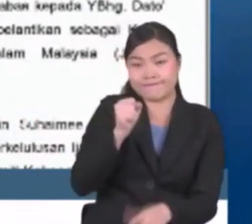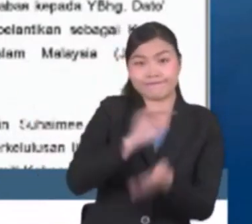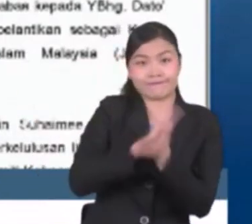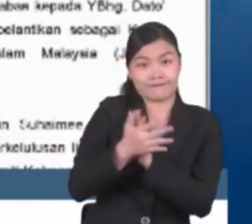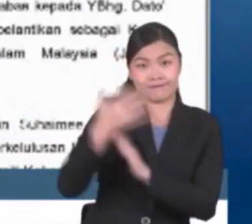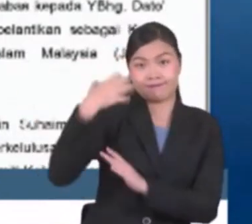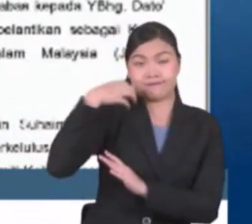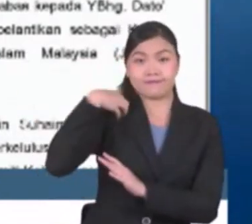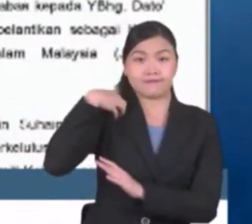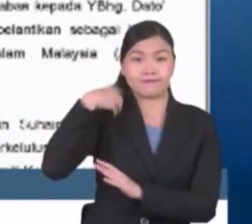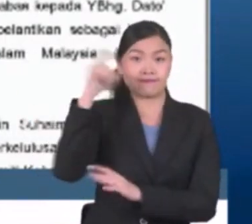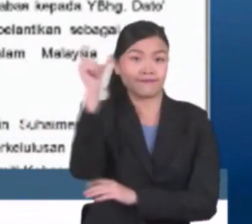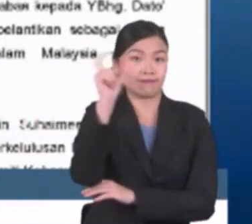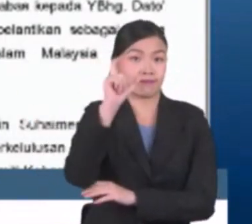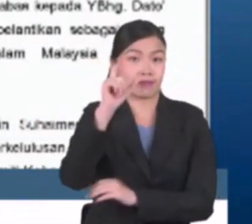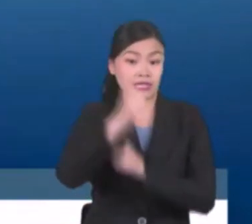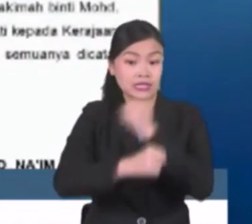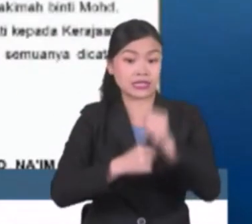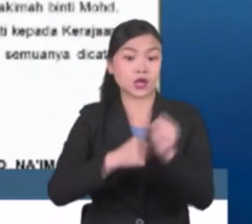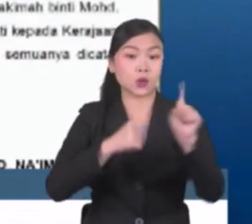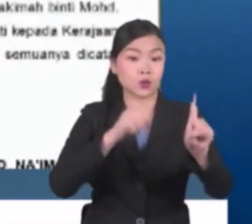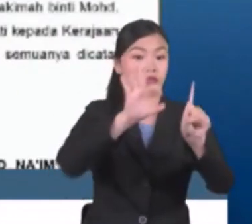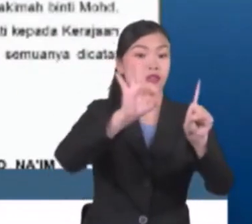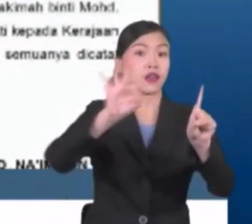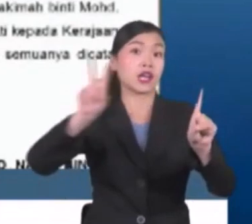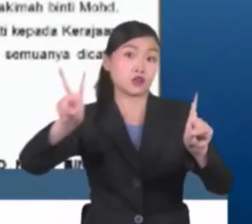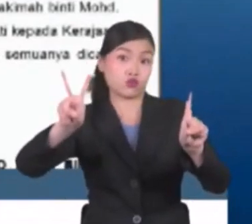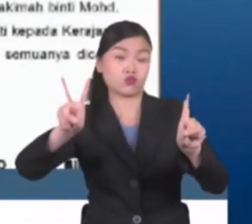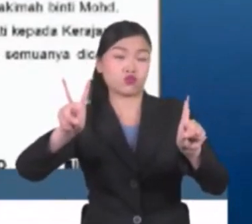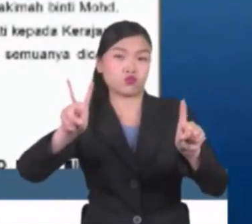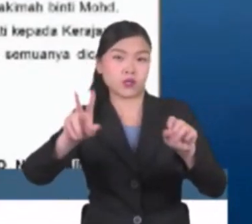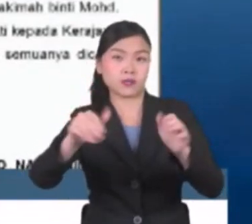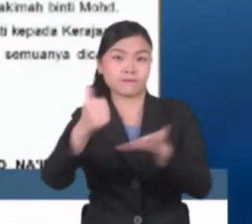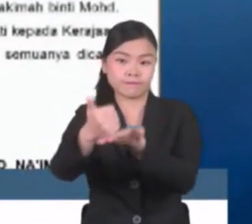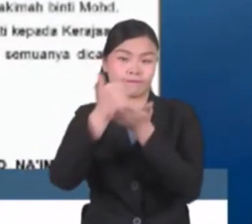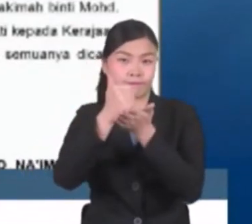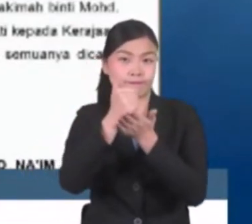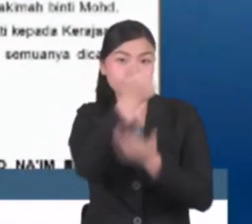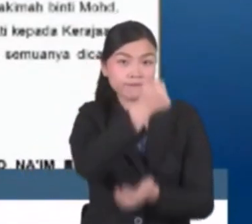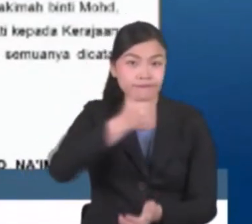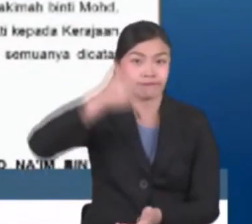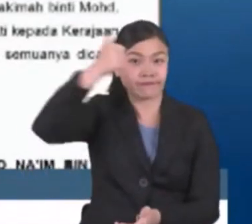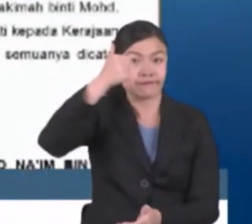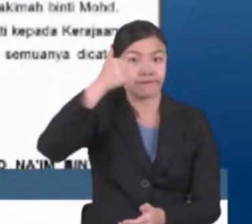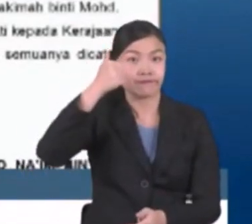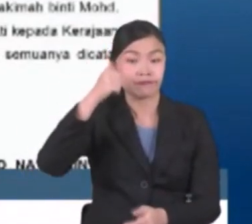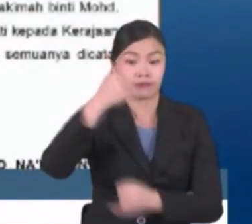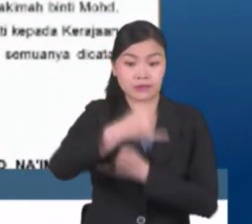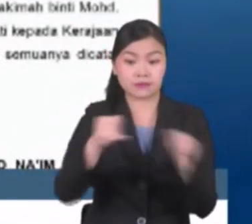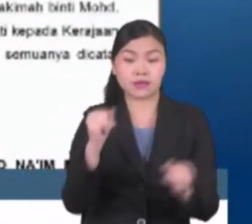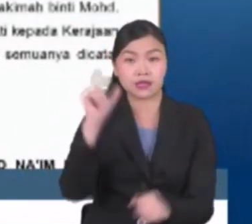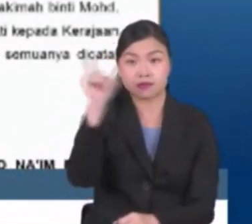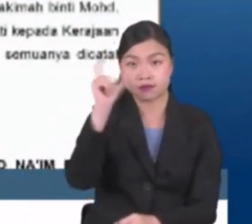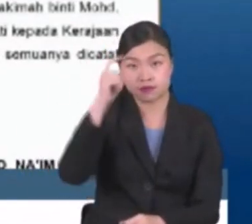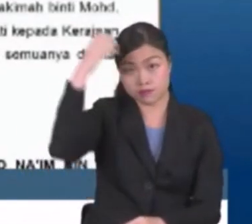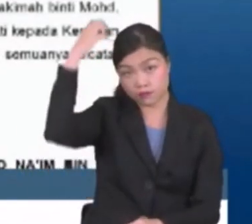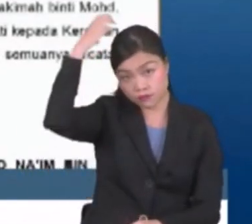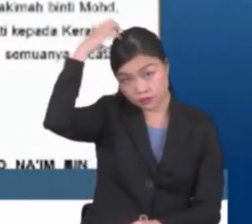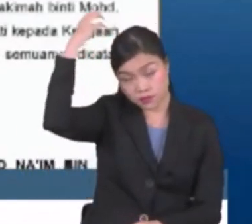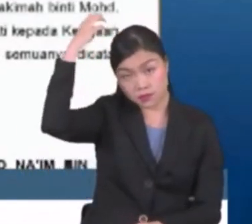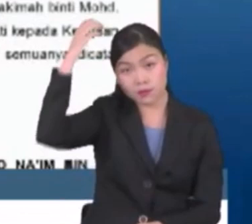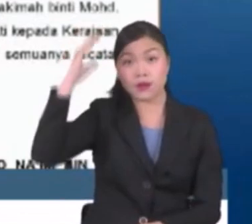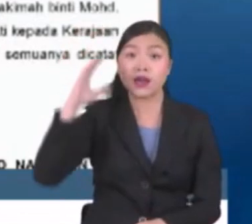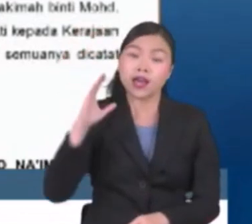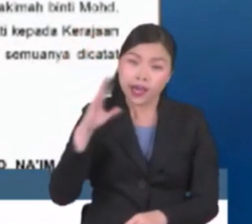Pegawai Hal Ehwal Islam pada tahun 1992 sebagai Pendolong Pengarah Da'wah Jabatan Agama Islam Selangor. Setelah itu,